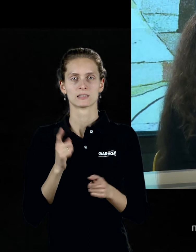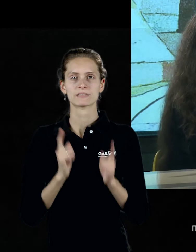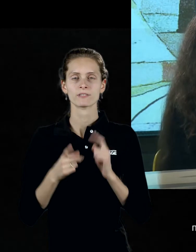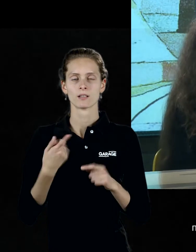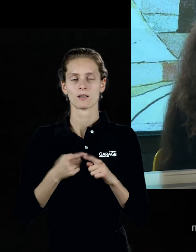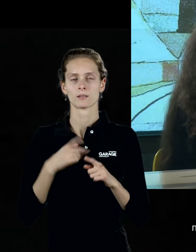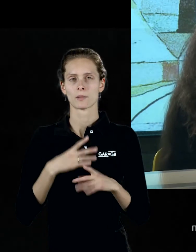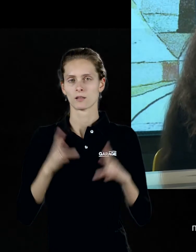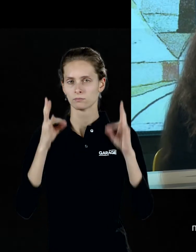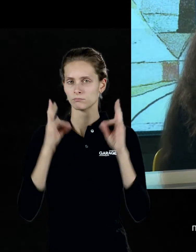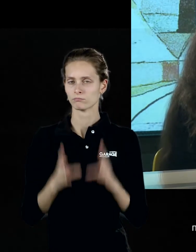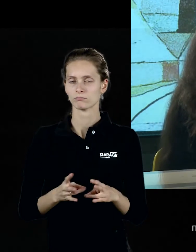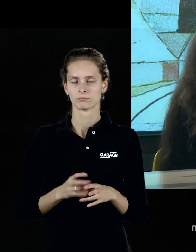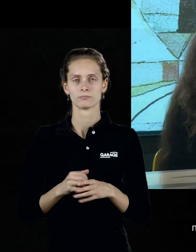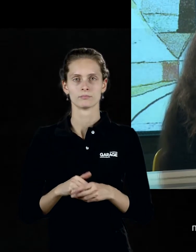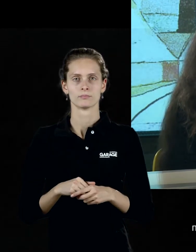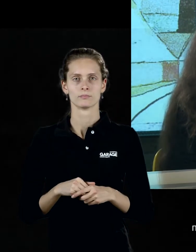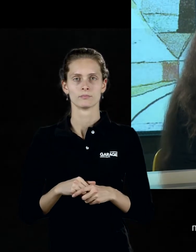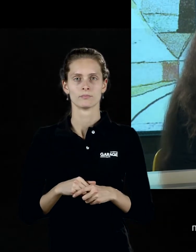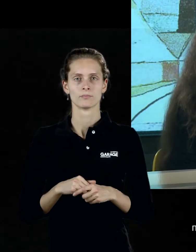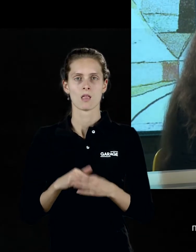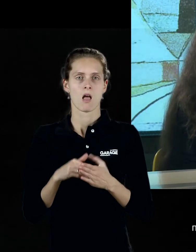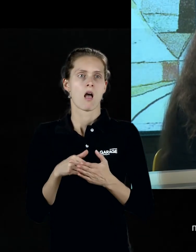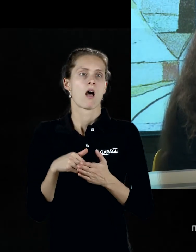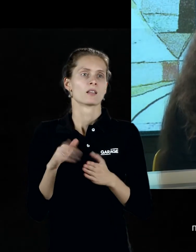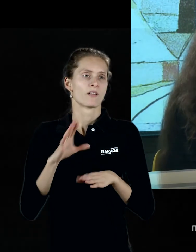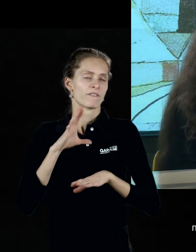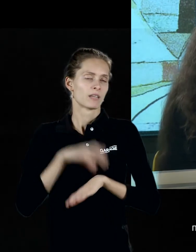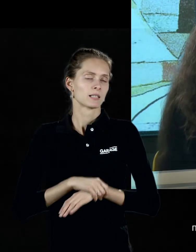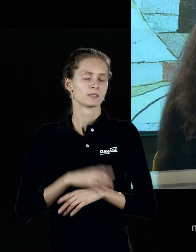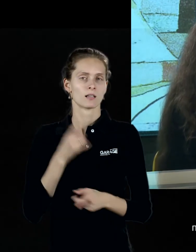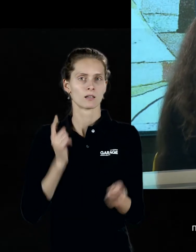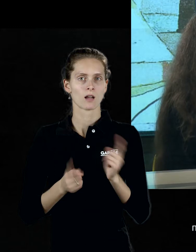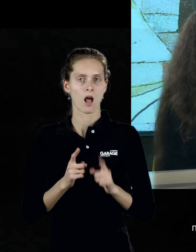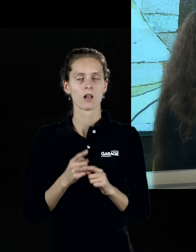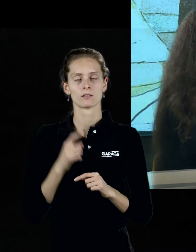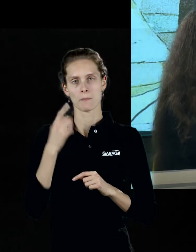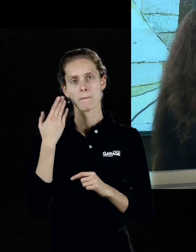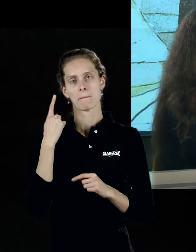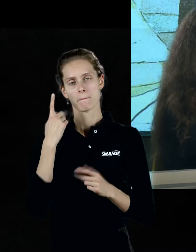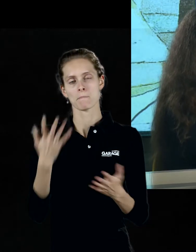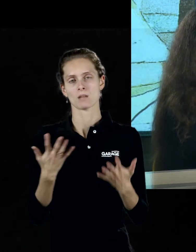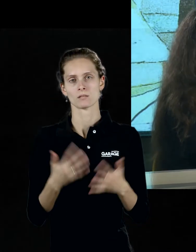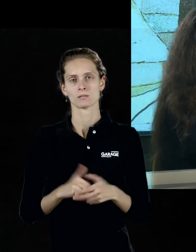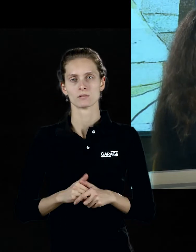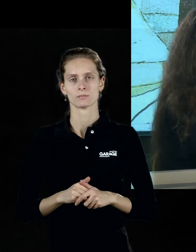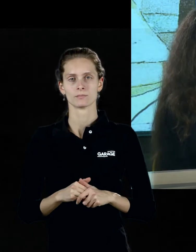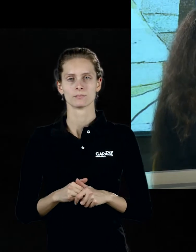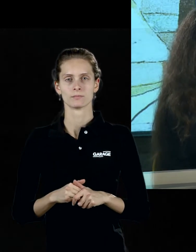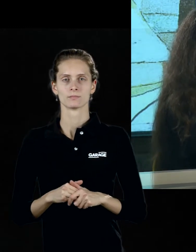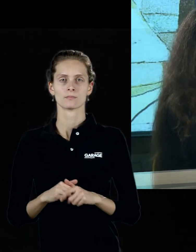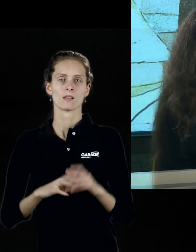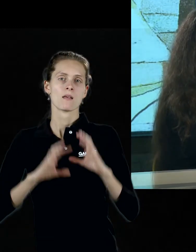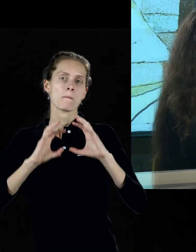потрясшей Европу, поэтому отказ от фиксации реальности вполне понятен. Но при этом миры, которые